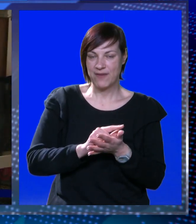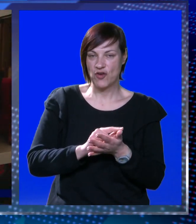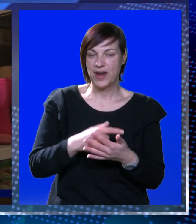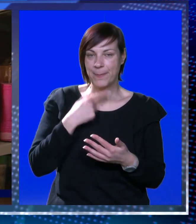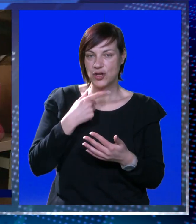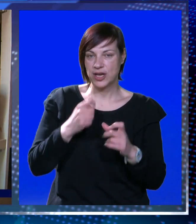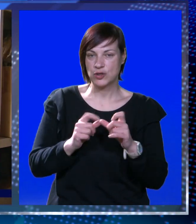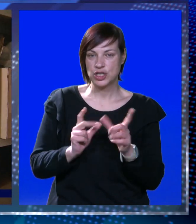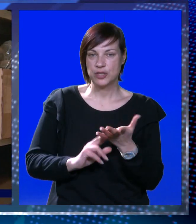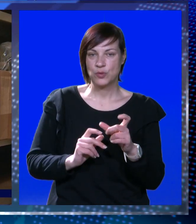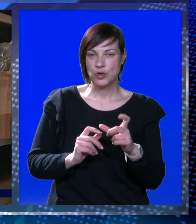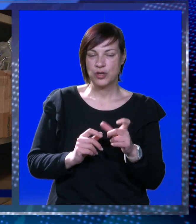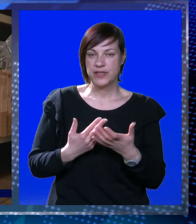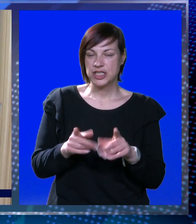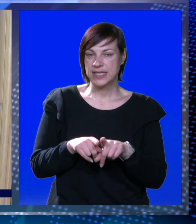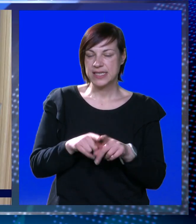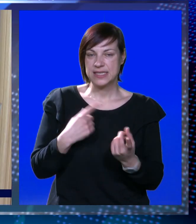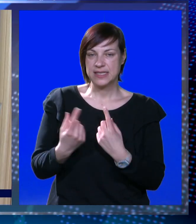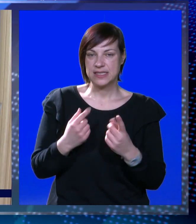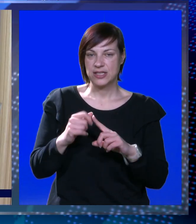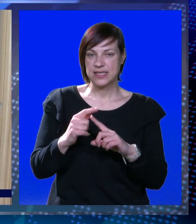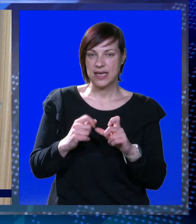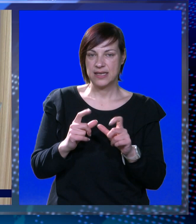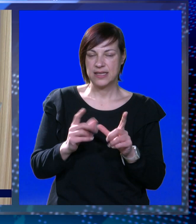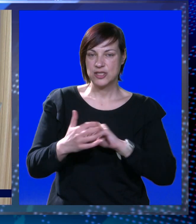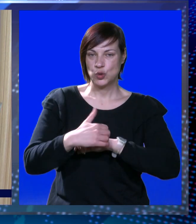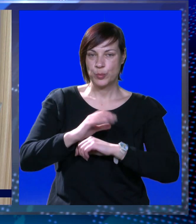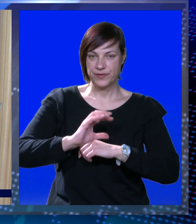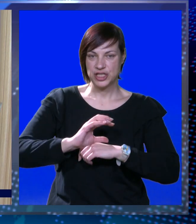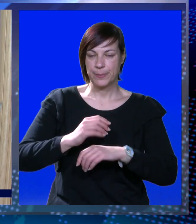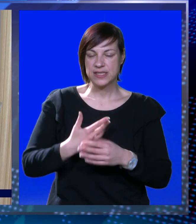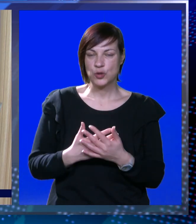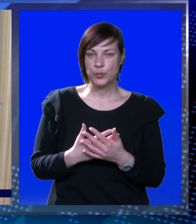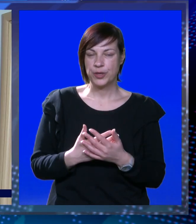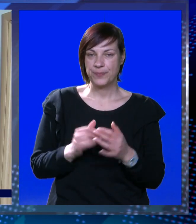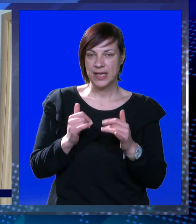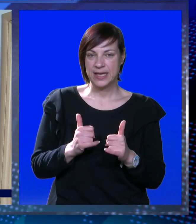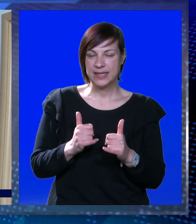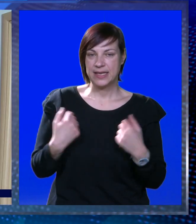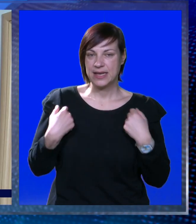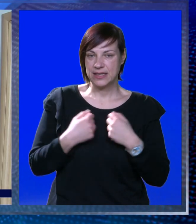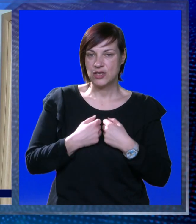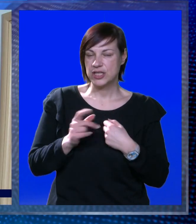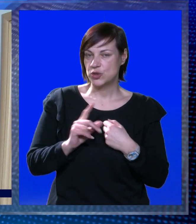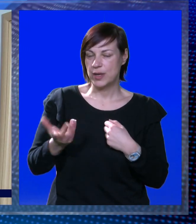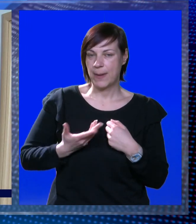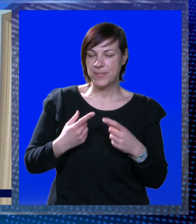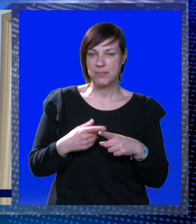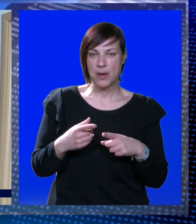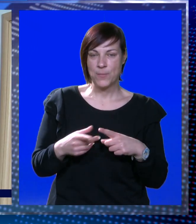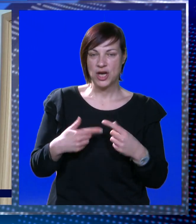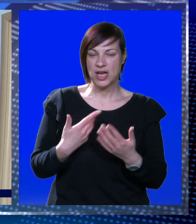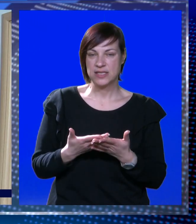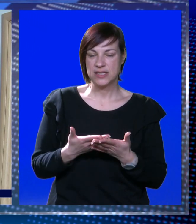obavješteni, istakno je Šimunović. Slična situacija i u Karitasu Dubrovačke biskupije. Trenutno odjeću ne primamo.